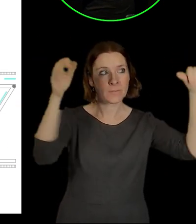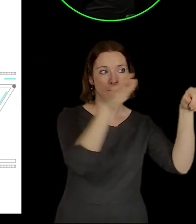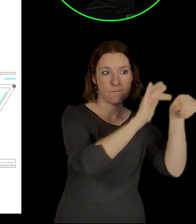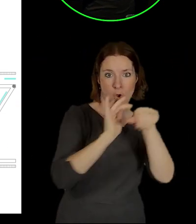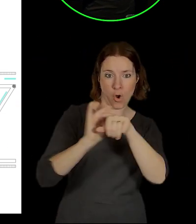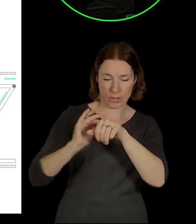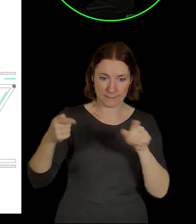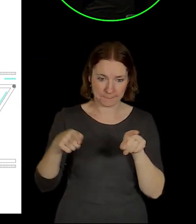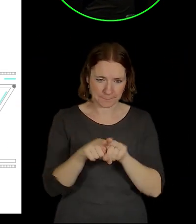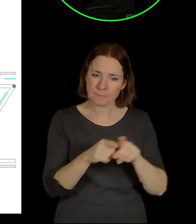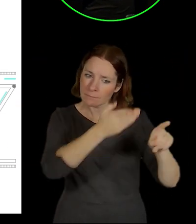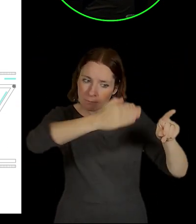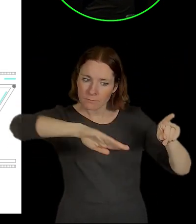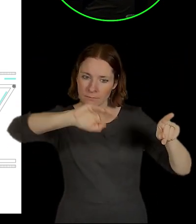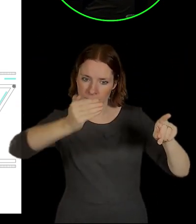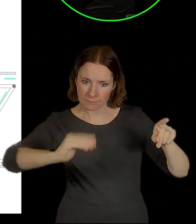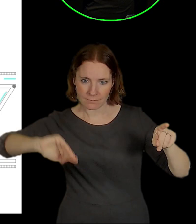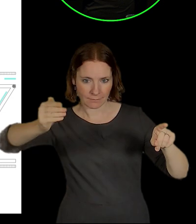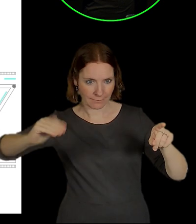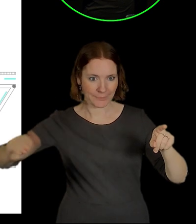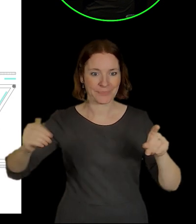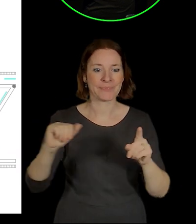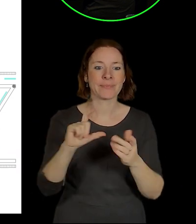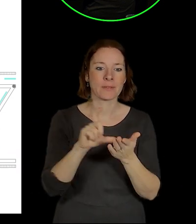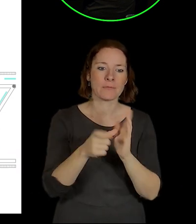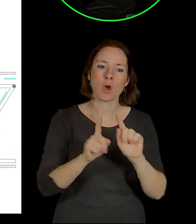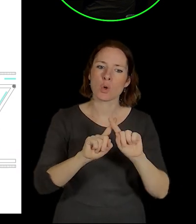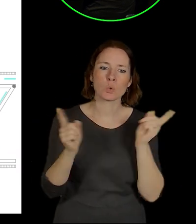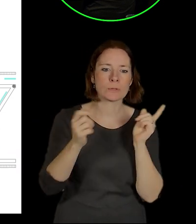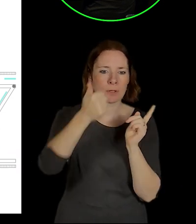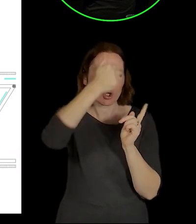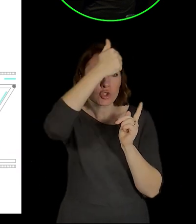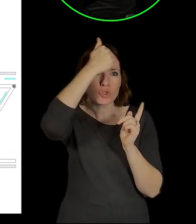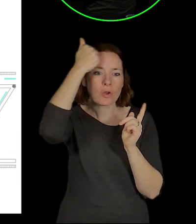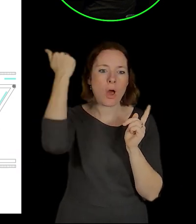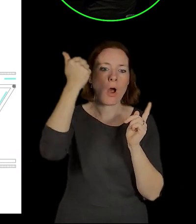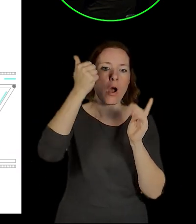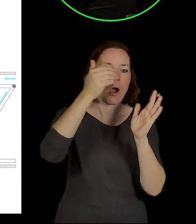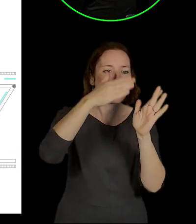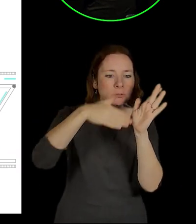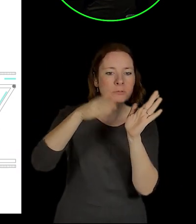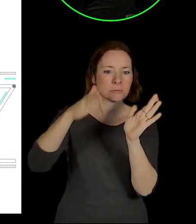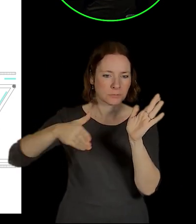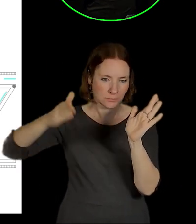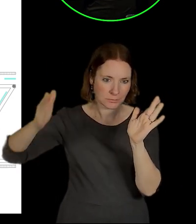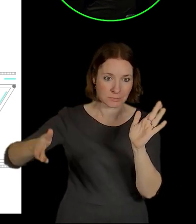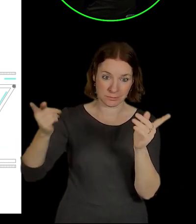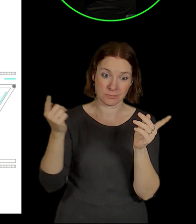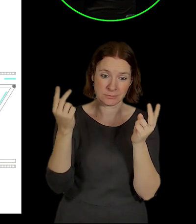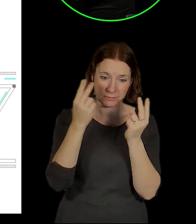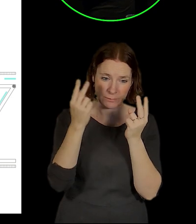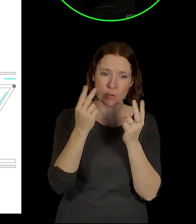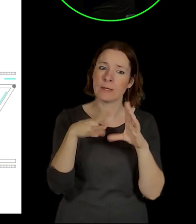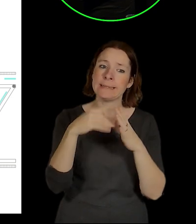světlíky nebo je proskléná vlastně takovýma šedama, který samozřejmě